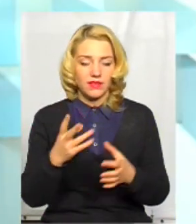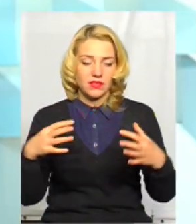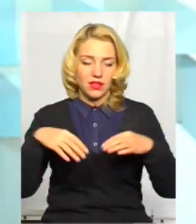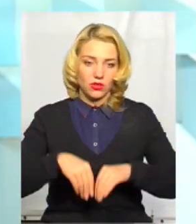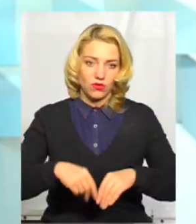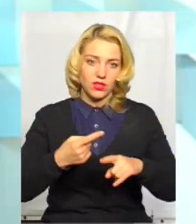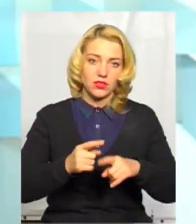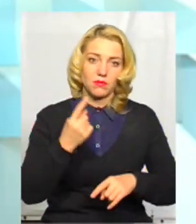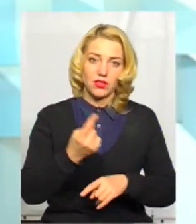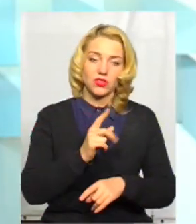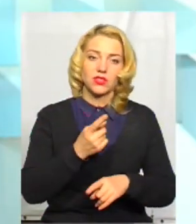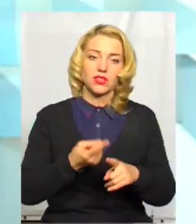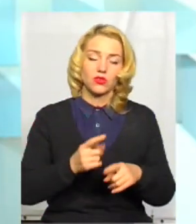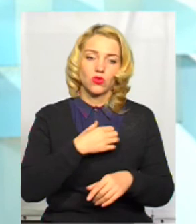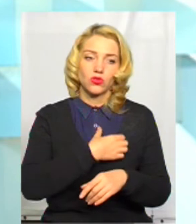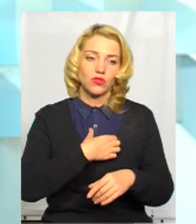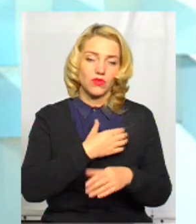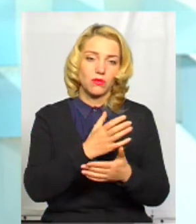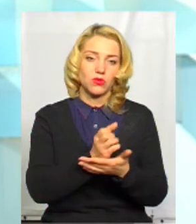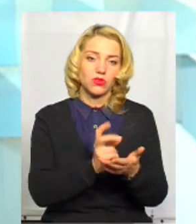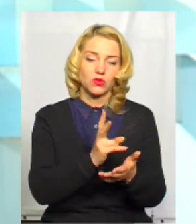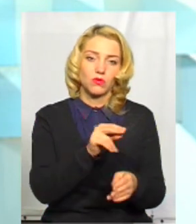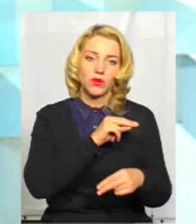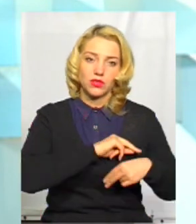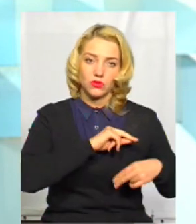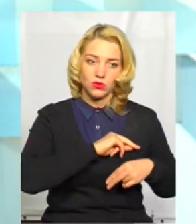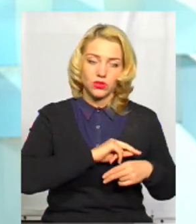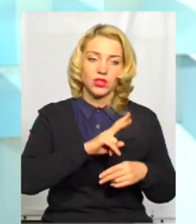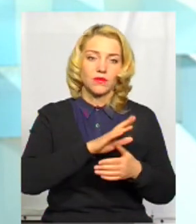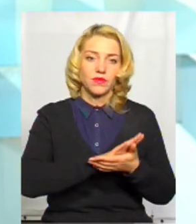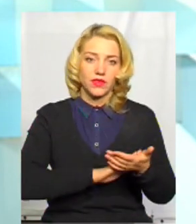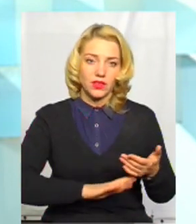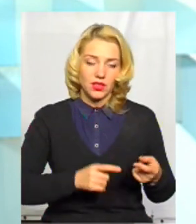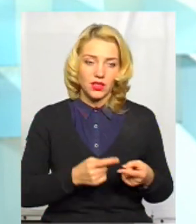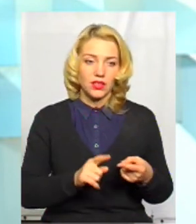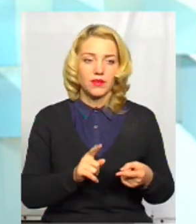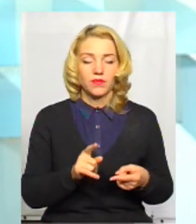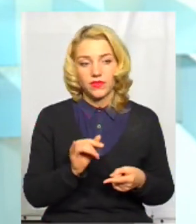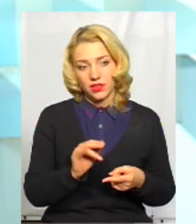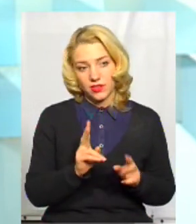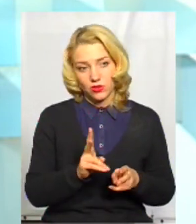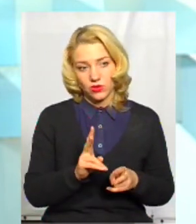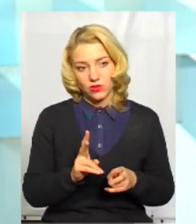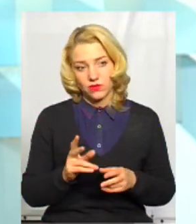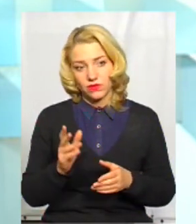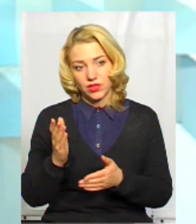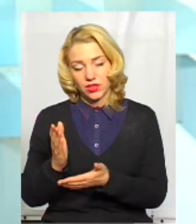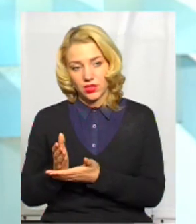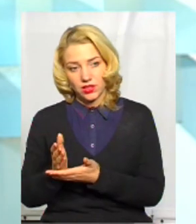як я сказав. Перша – це ті основні потенціали, які працюють, хай працюють далі, і є ті особи, які, звичайно,